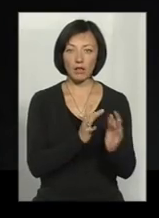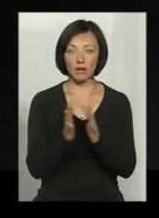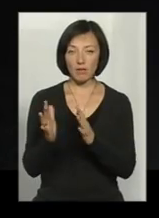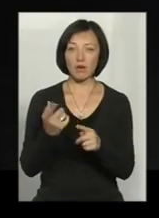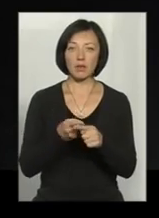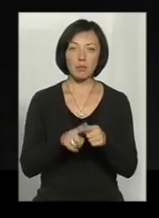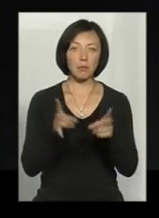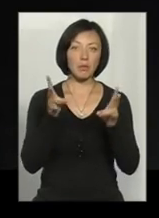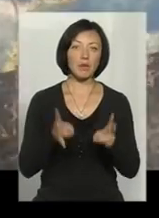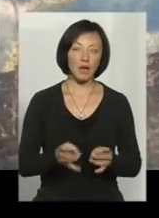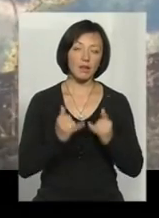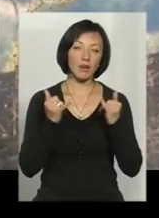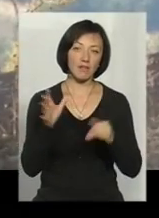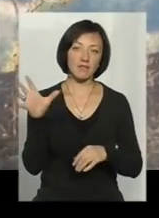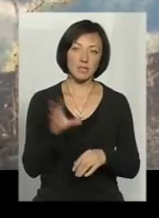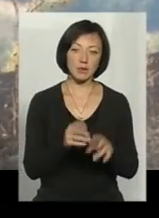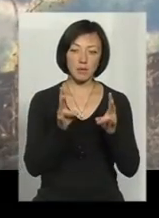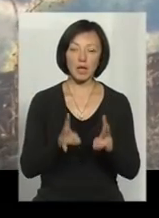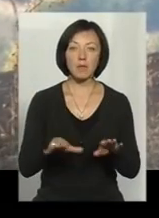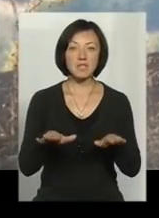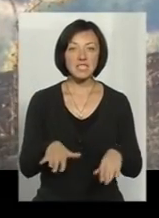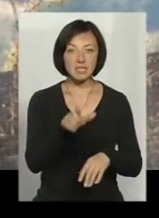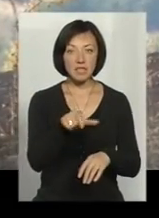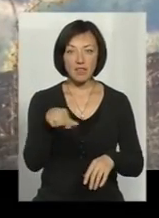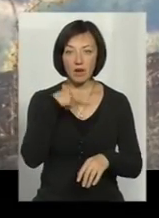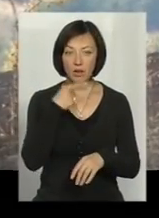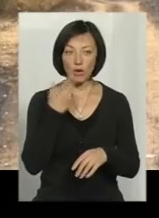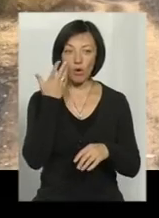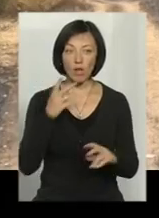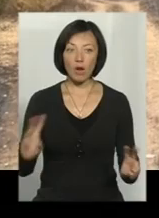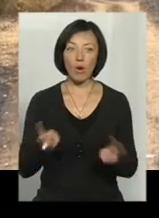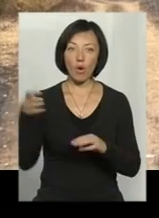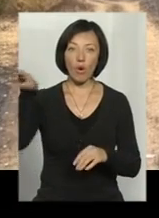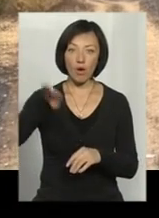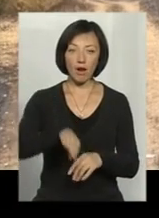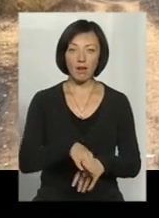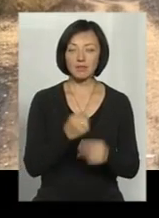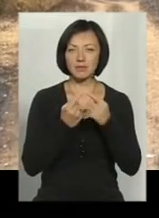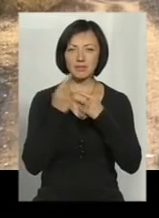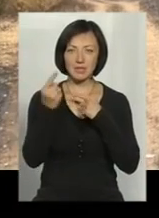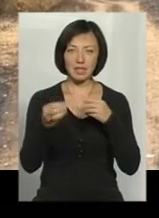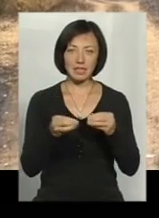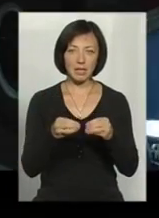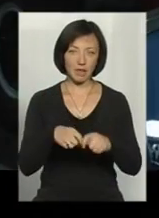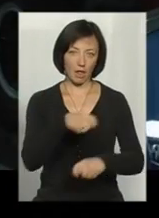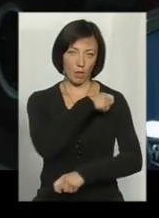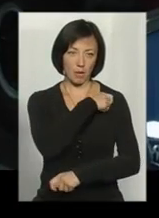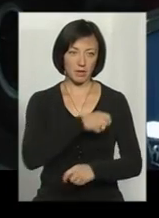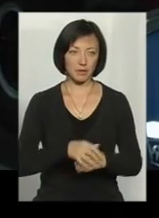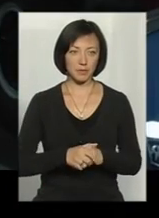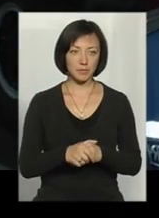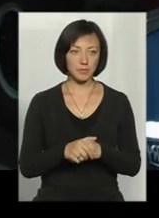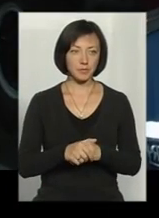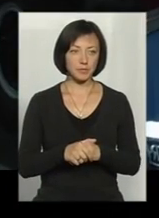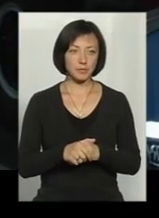Тобто біда для всіх біда. Місцеві кажуть, що як палала Гусикова гора, видно було за десятки кілометрів. Виїхали